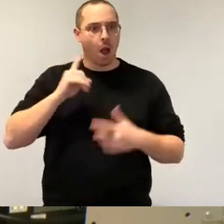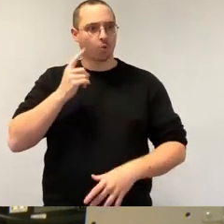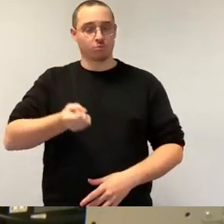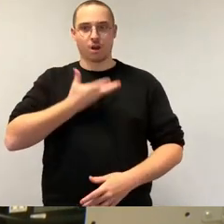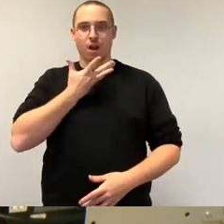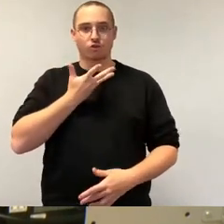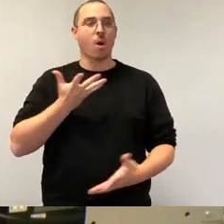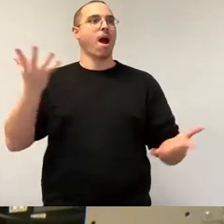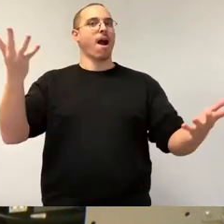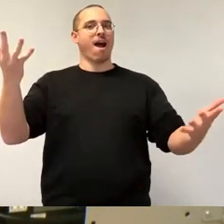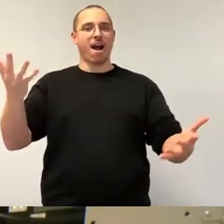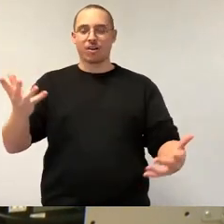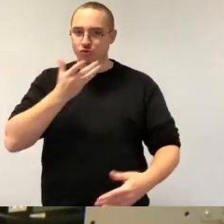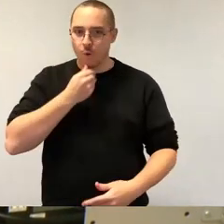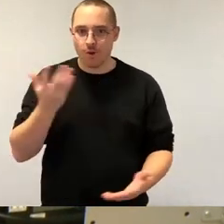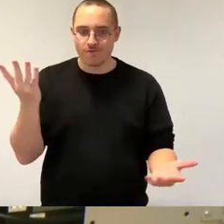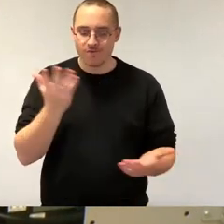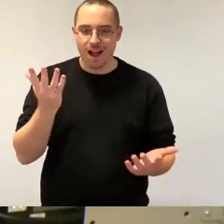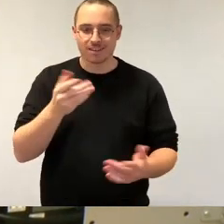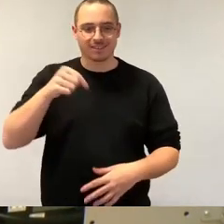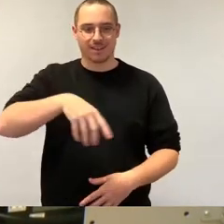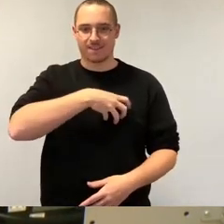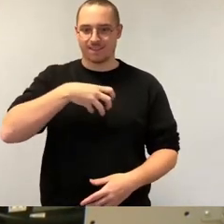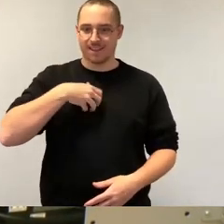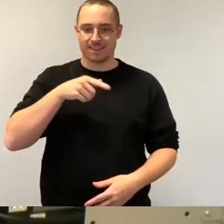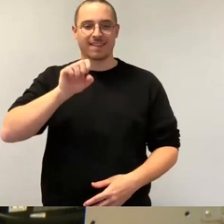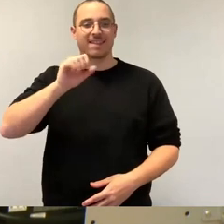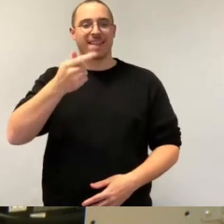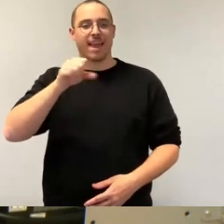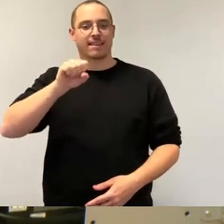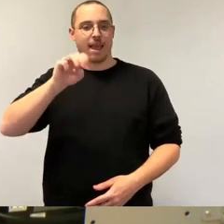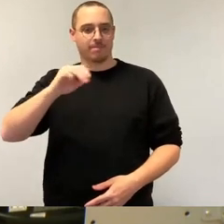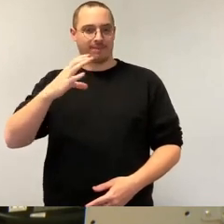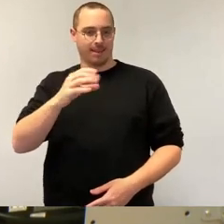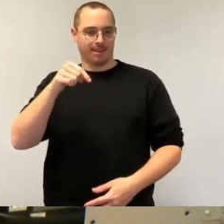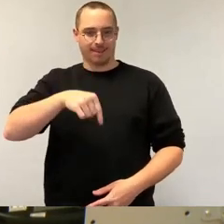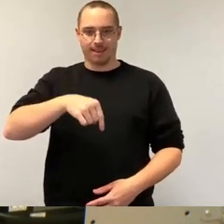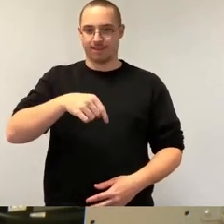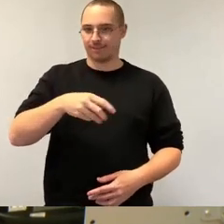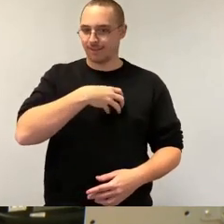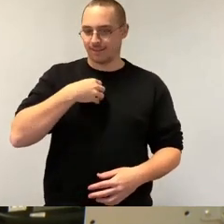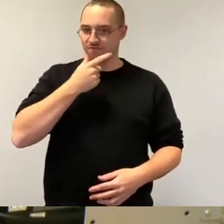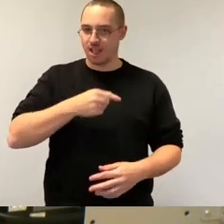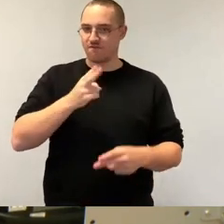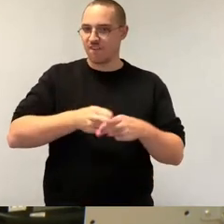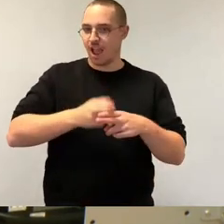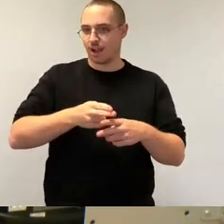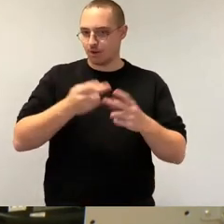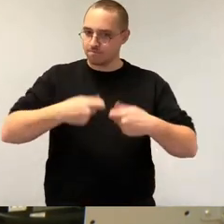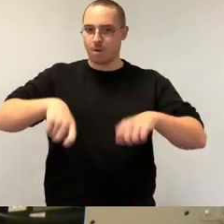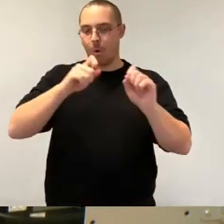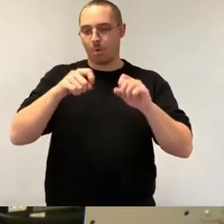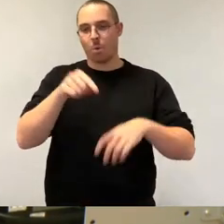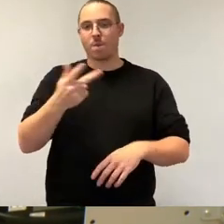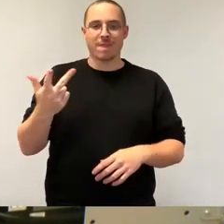Werk in Dresden und schafft 3.000 neue Arbeitsplätze. Diese Nachricht hat einmal mehr gezeigt, dass Ostdeutschland ein etablierter